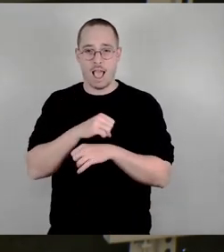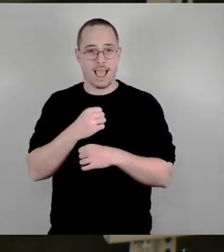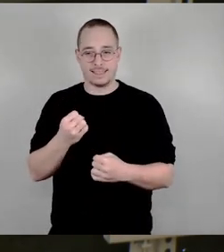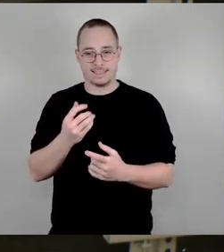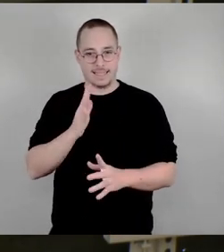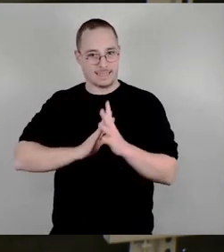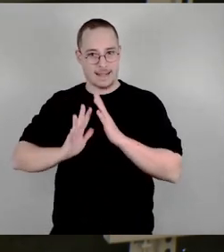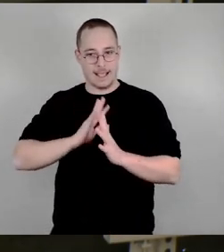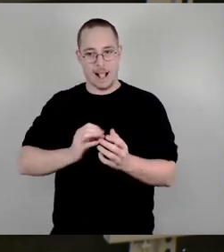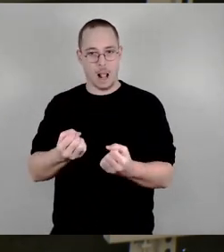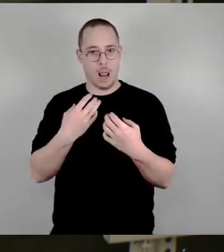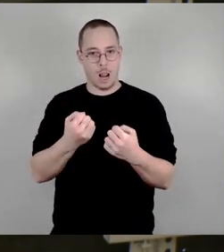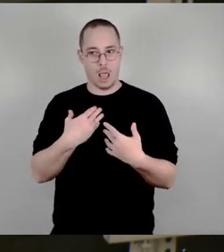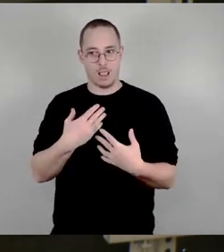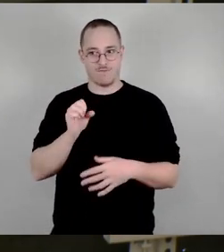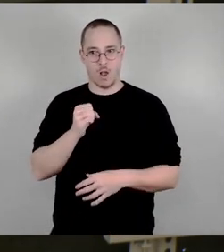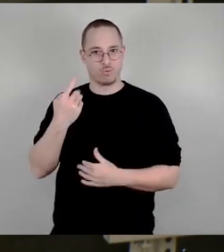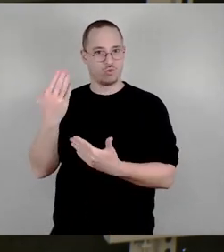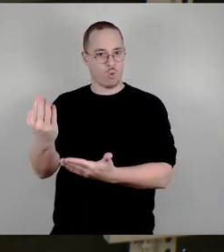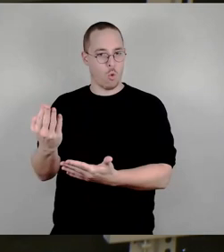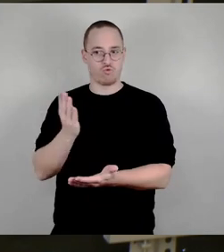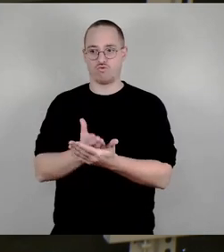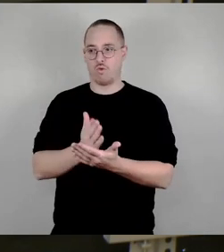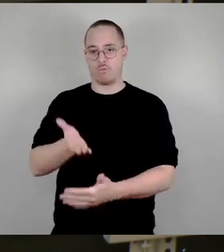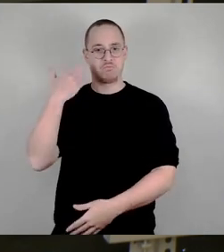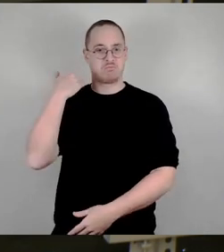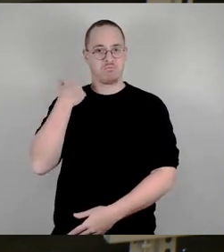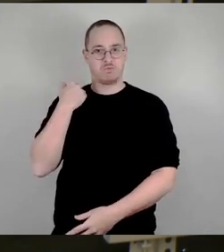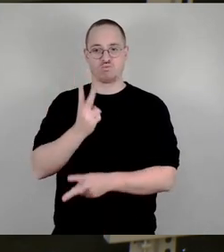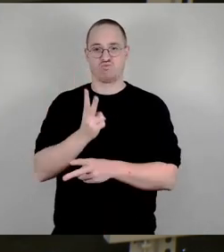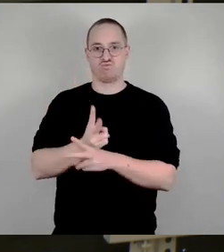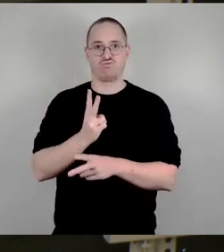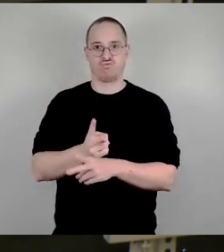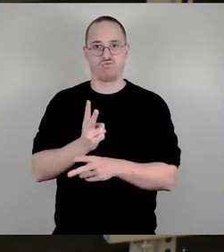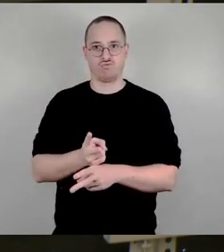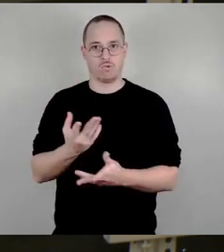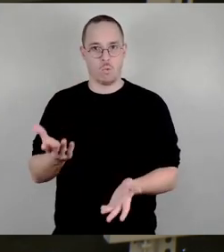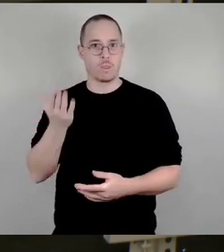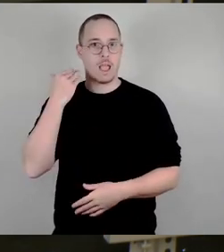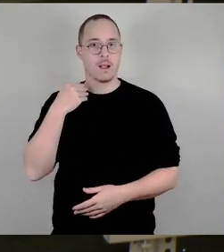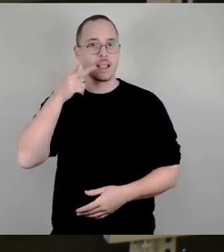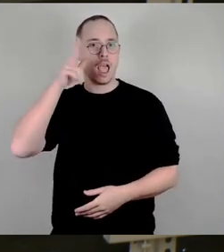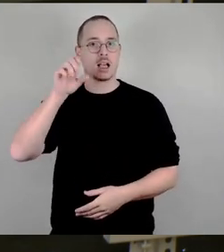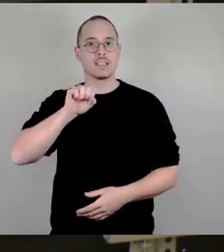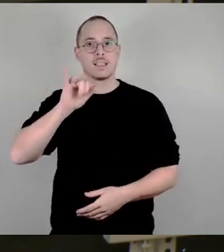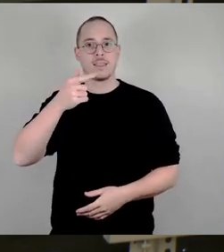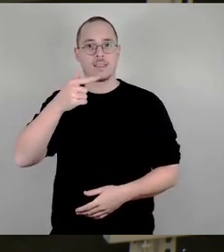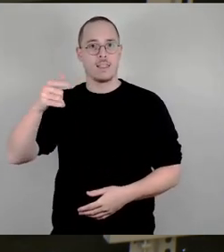erklären, das war immer schon so, als er auch als Herr Sittel noch offiziell zuständig war für Herrn Lübbs,